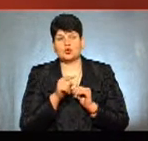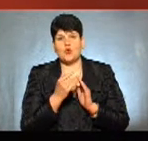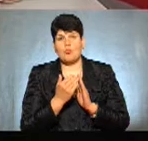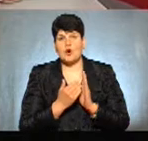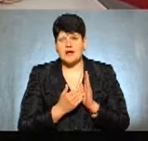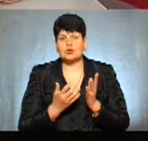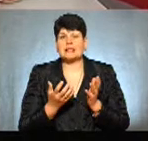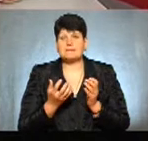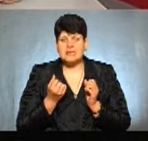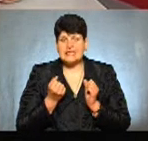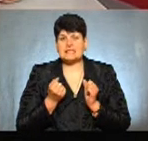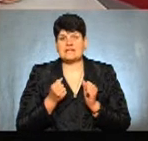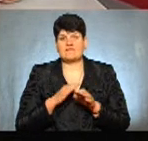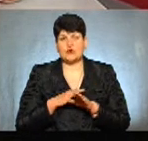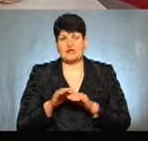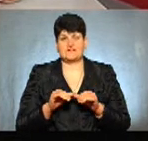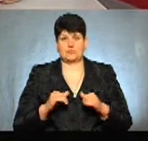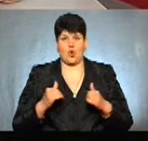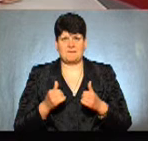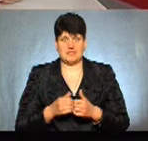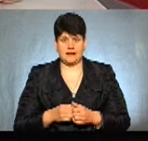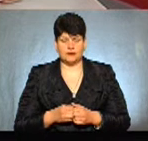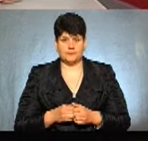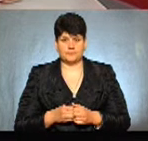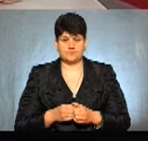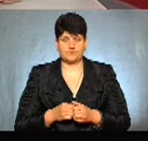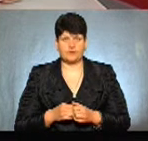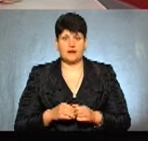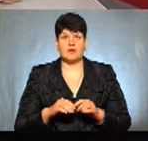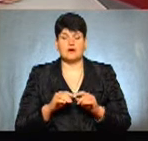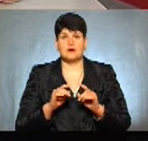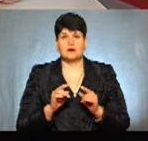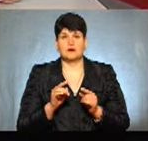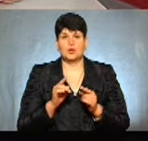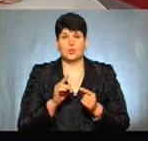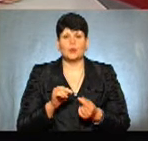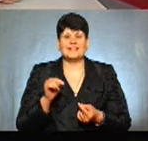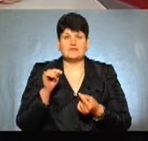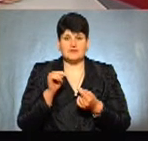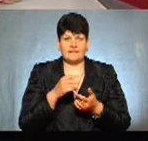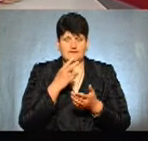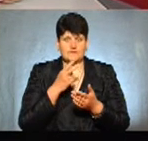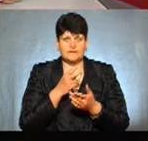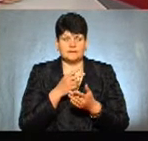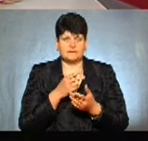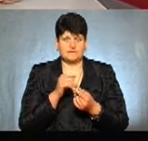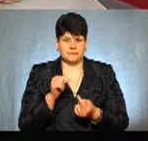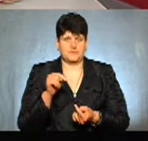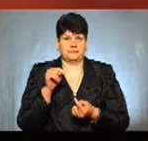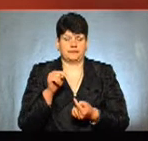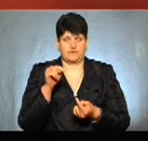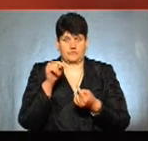прийнятий виконавчий комітет. Тобто, уніфікація вигляду тимчасових споруд, в принципі, обов'язкова за новим порядком.